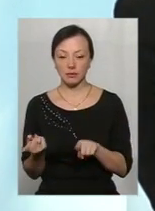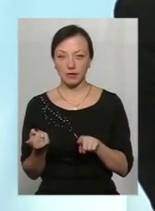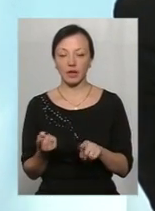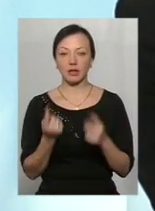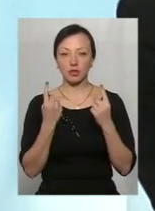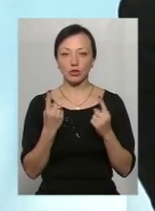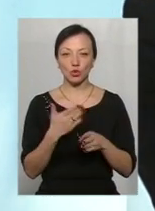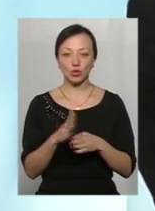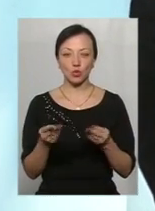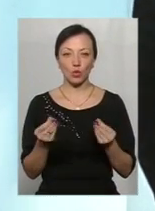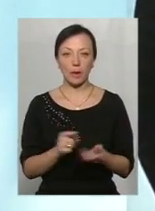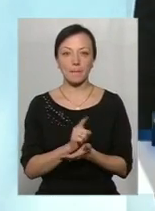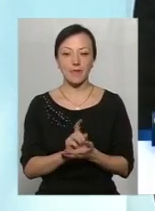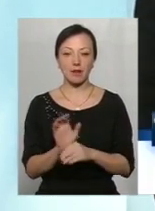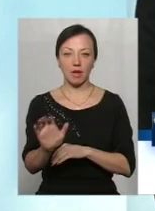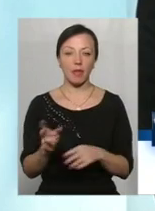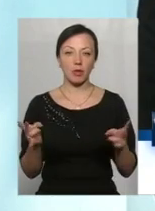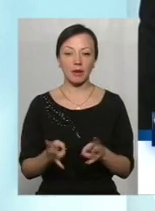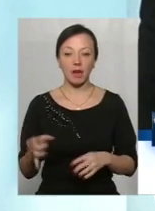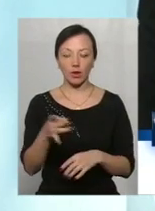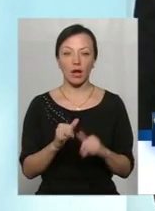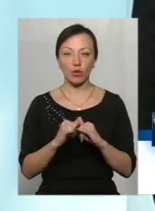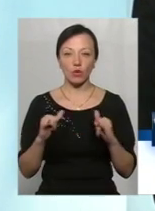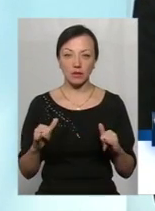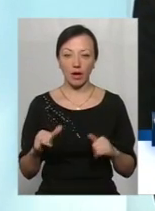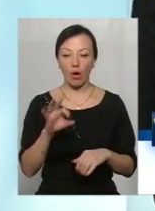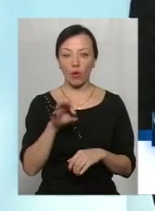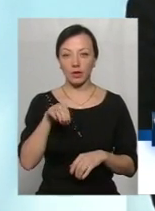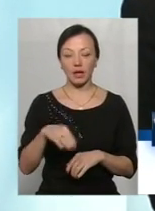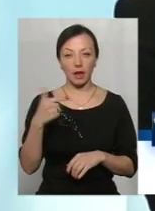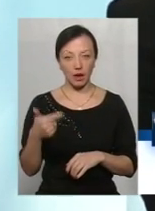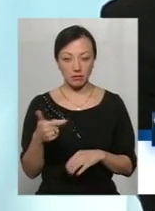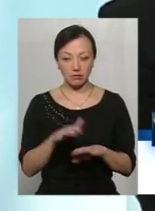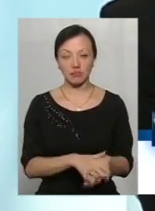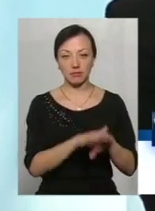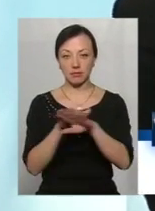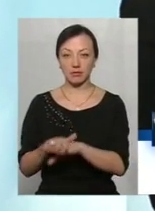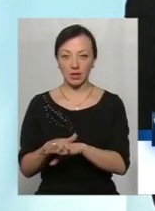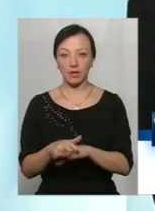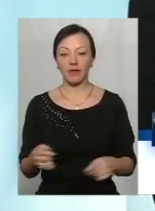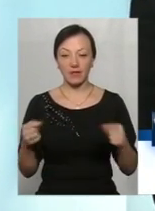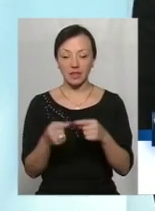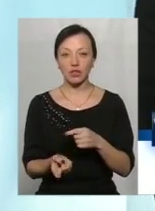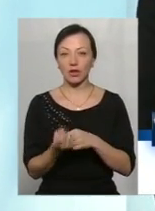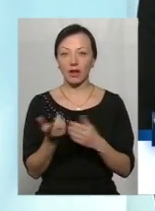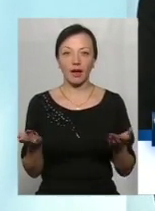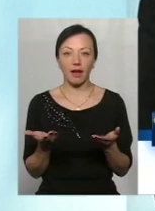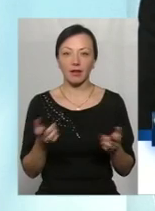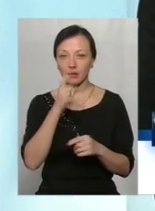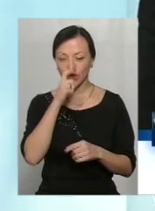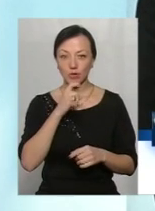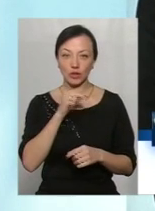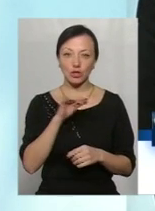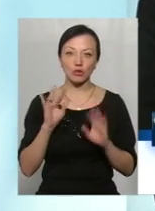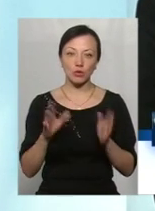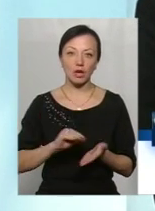частину коштів, які мають йти на потреби регіонального розвитку, на потреби ОТГ, визначив для них джерело, яке не зрозуміло,